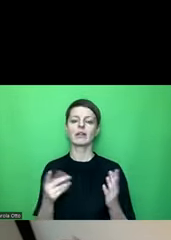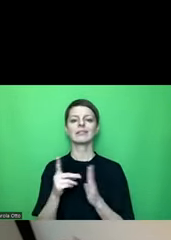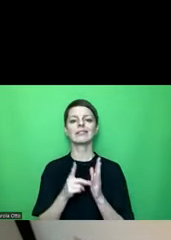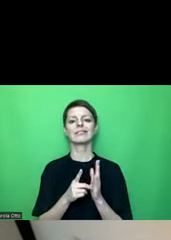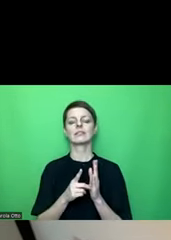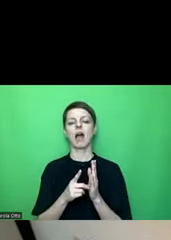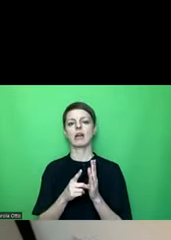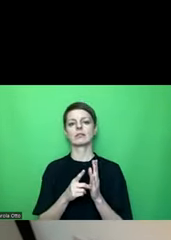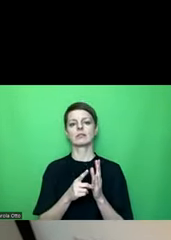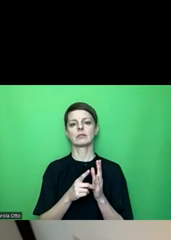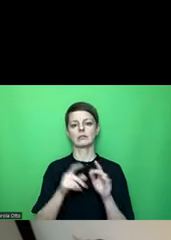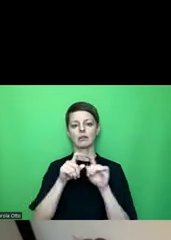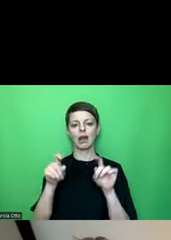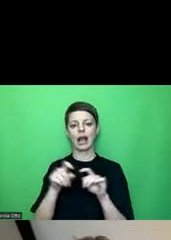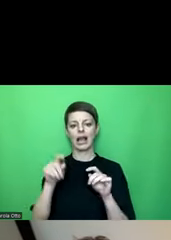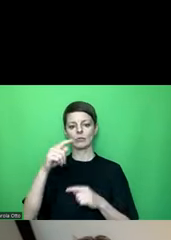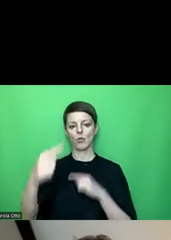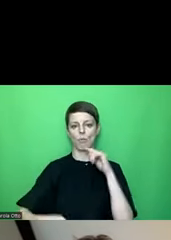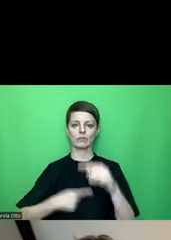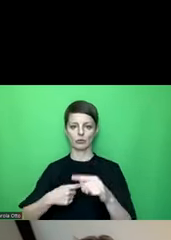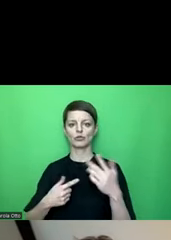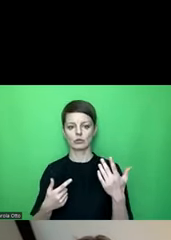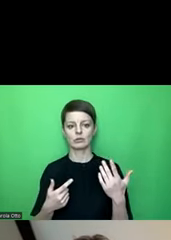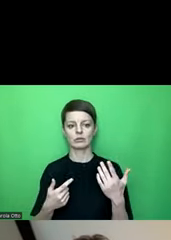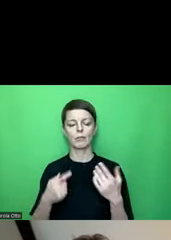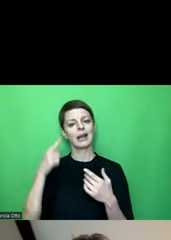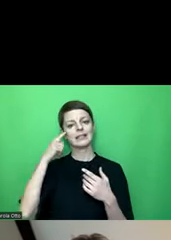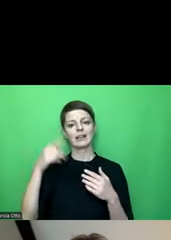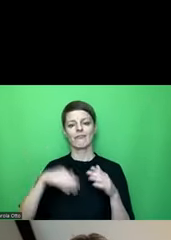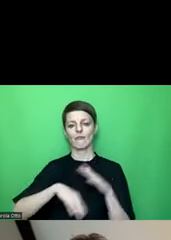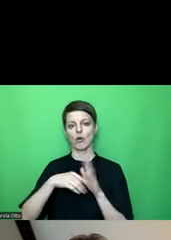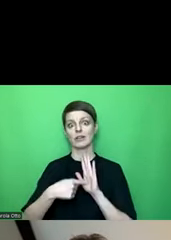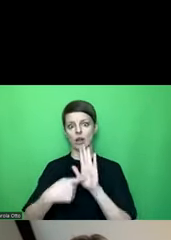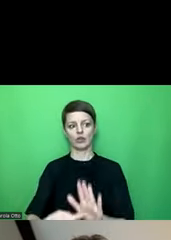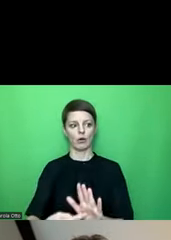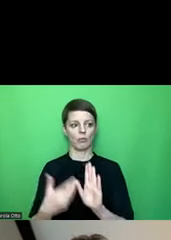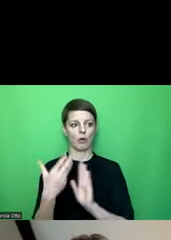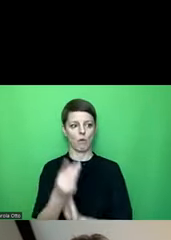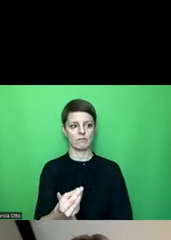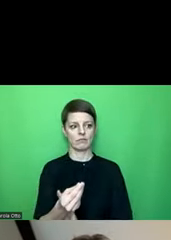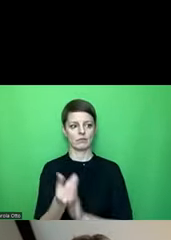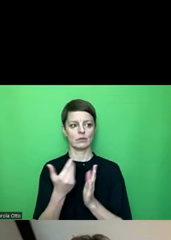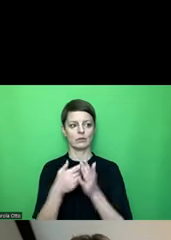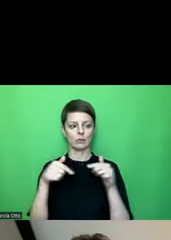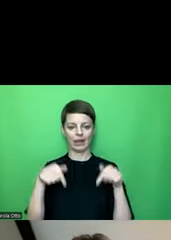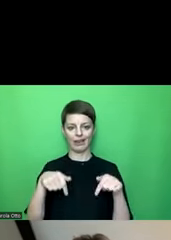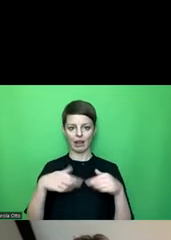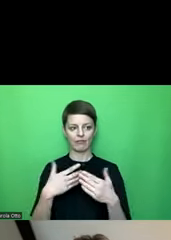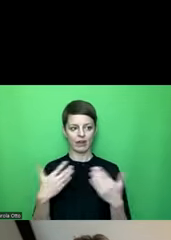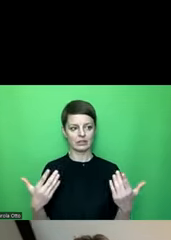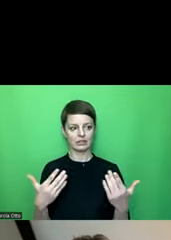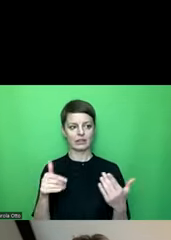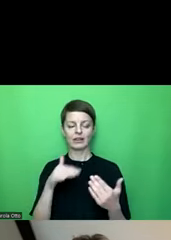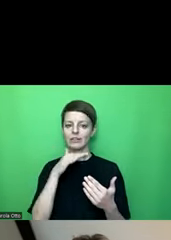umtauschen, damit es eine sinnvolle Darstellung ergibt. Zum Beispiel hier habe ich ganz viele